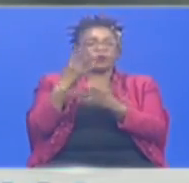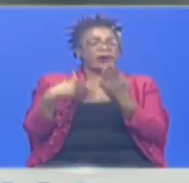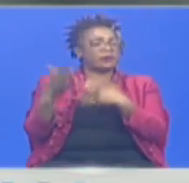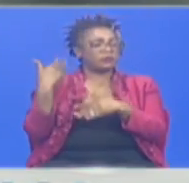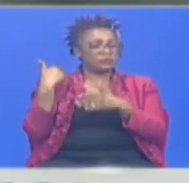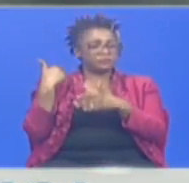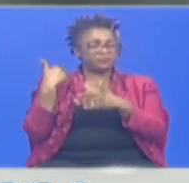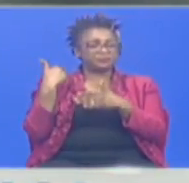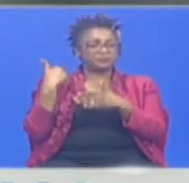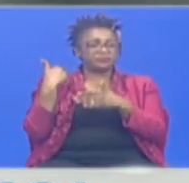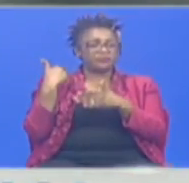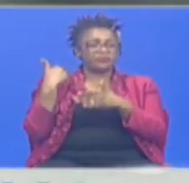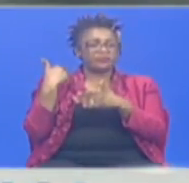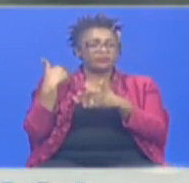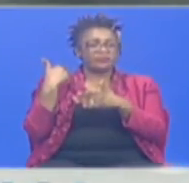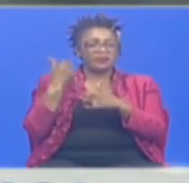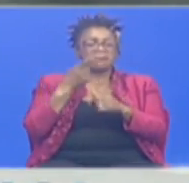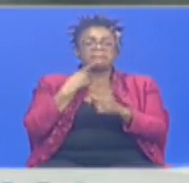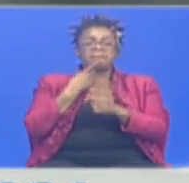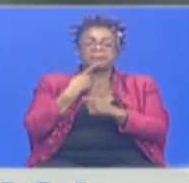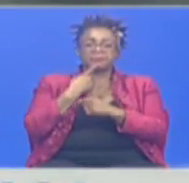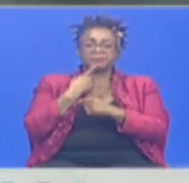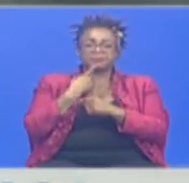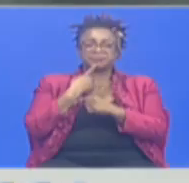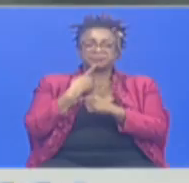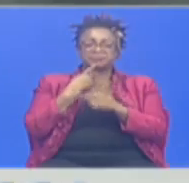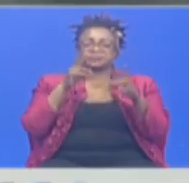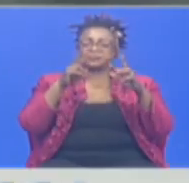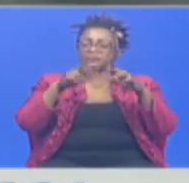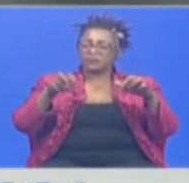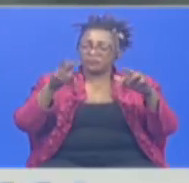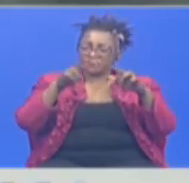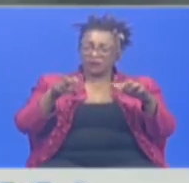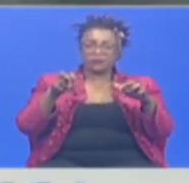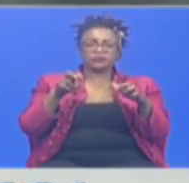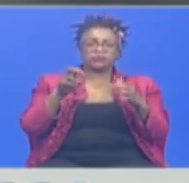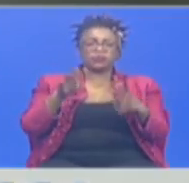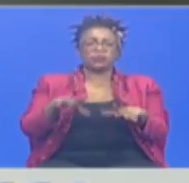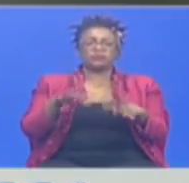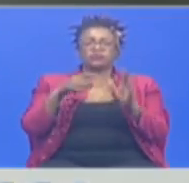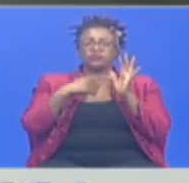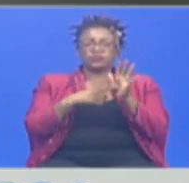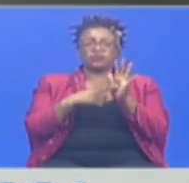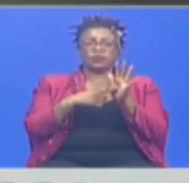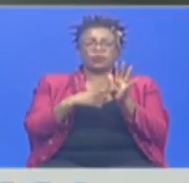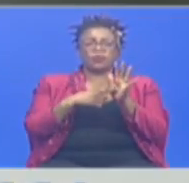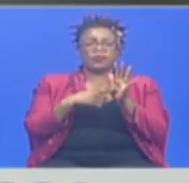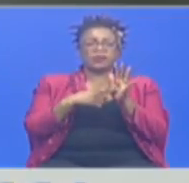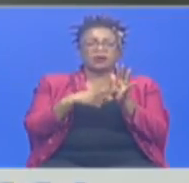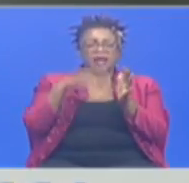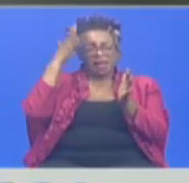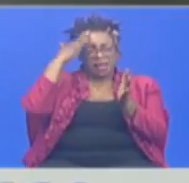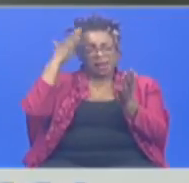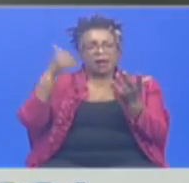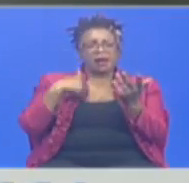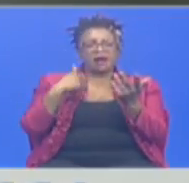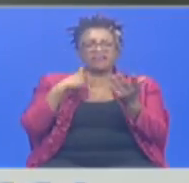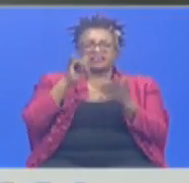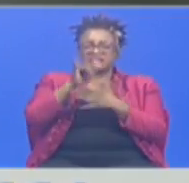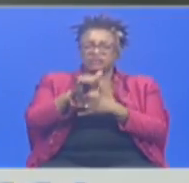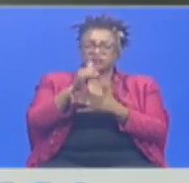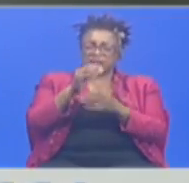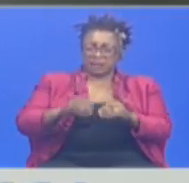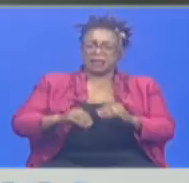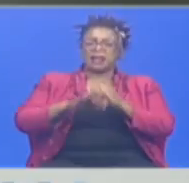Wasmamizu wa hifadhi hiyo wanasema kwamba uchunguzi wa fuvu la kichwa kimoja kilichokuwa bado na ngozi ulitibitisha kwamba